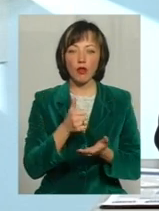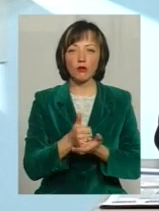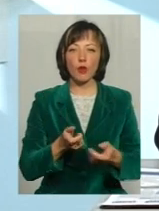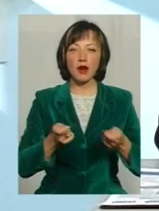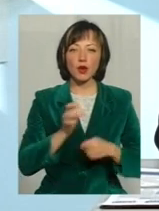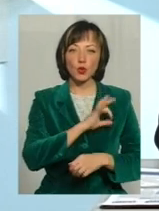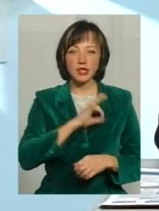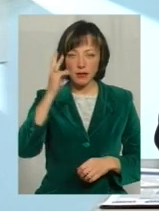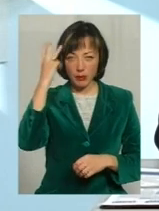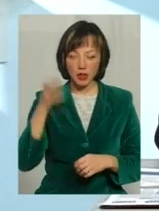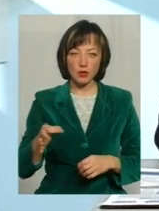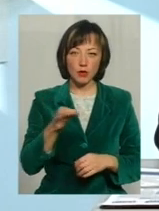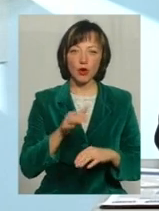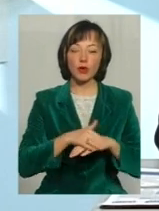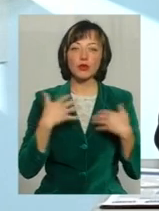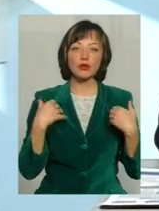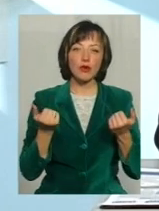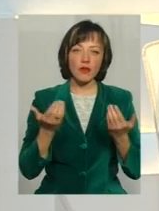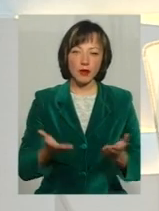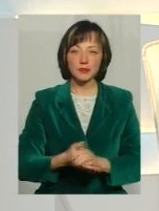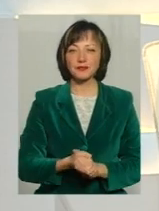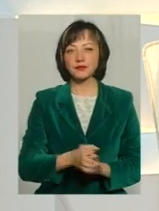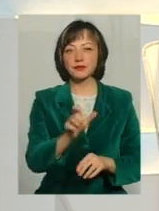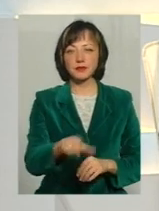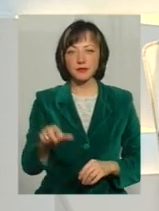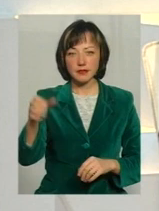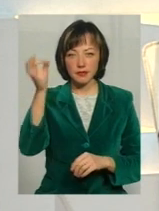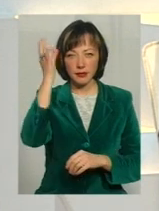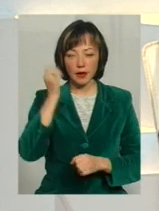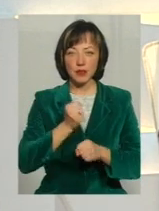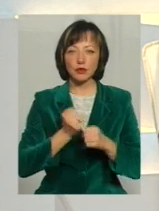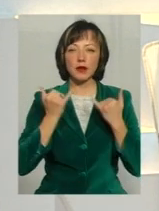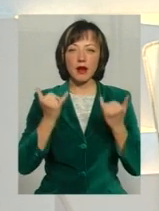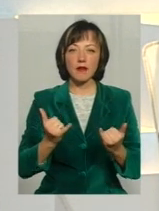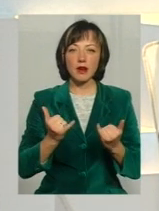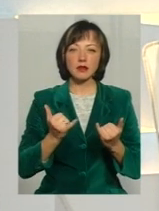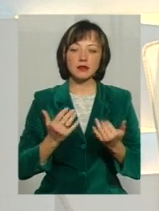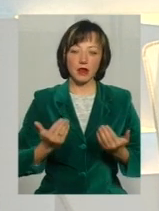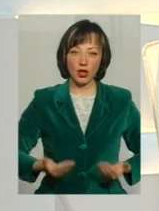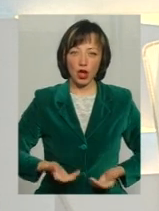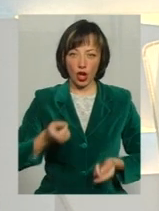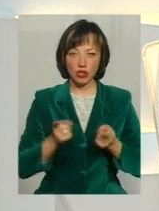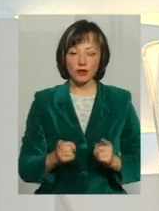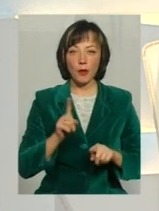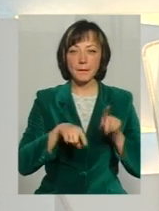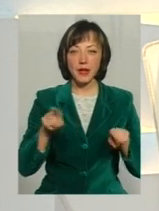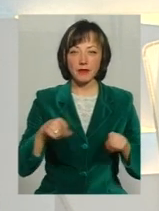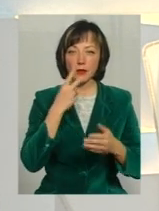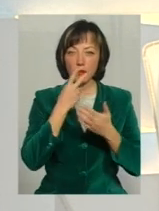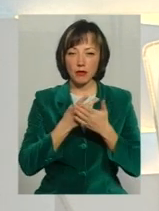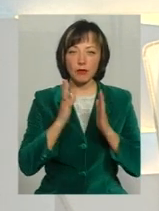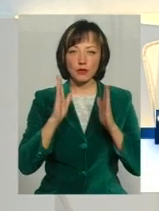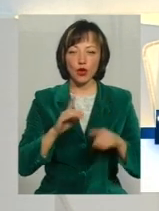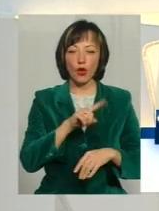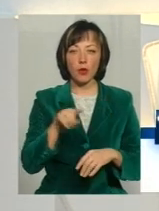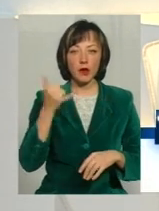Доброго здоров'я, пане Вікторе Глядачам нагадую, що працюємо для вас в наживу Тож періодично ви бачите